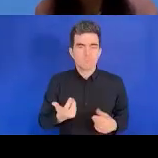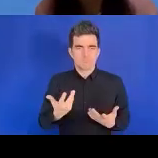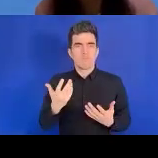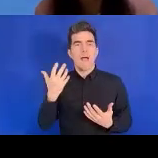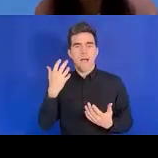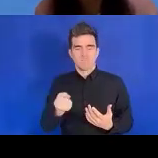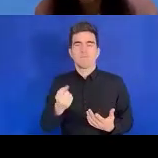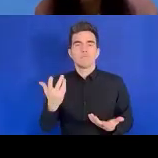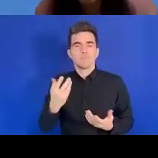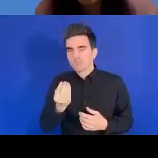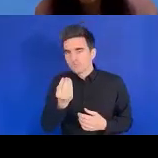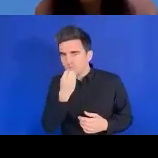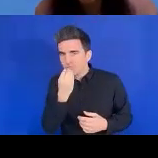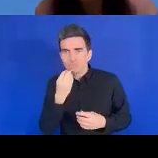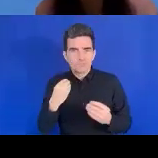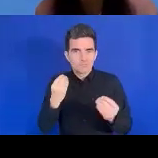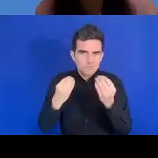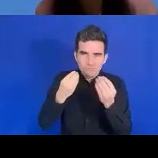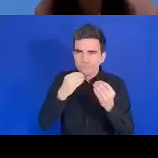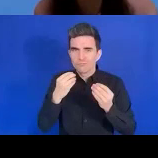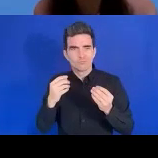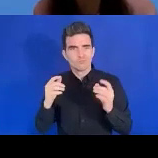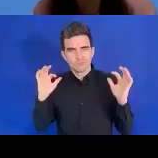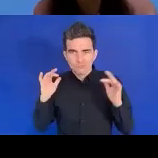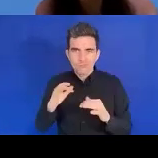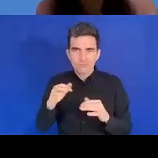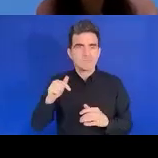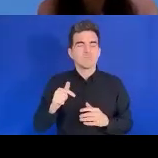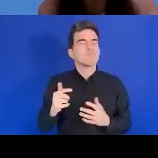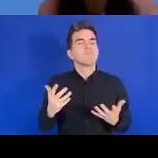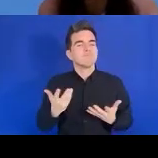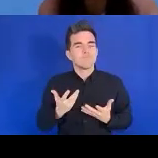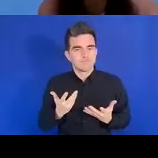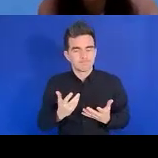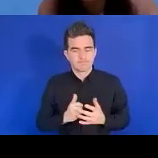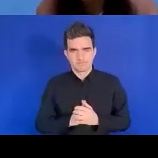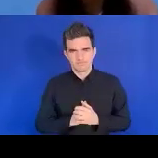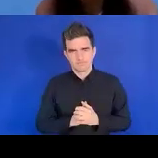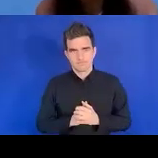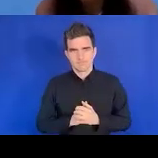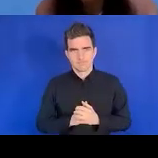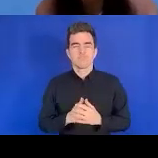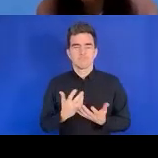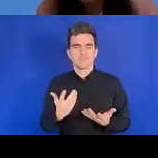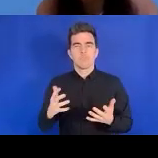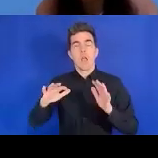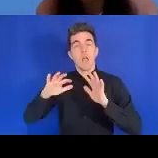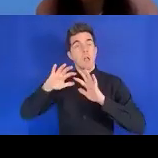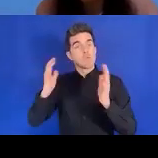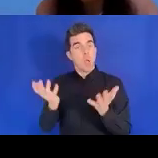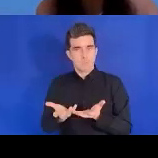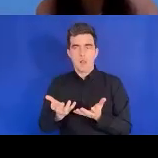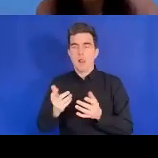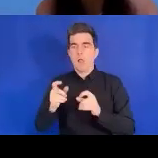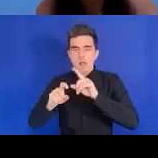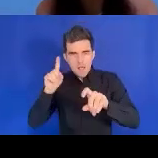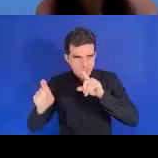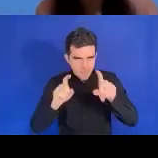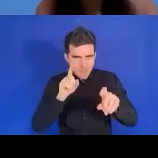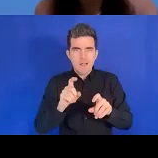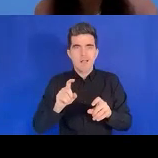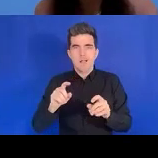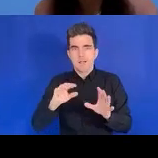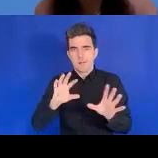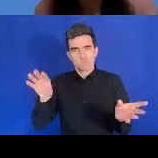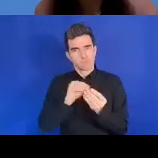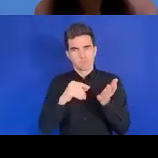sur cette étude que nous avons menée pour comprendre la situation des personnes en situation de handicap dans